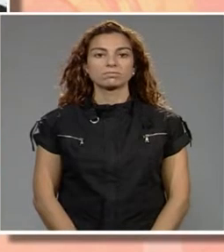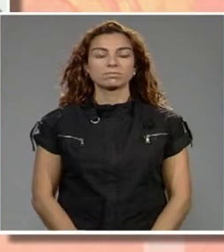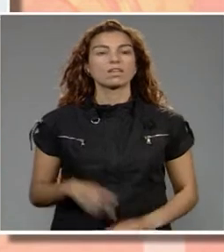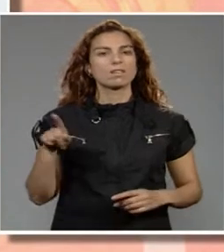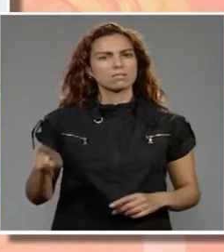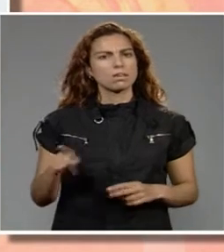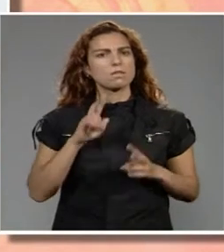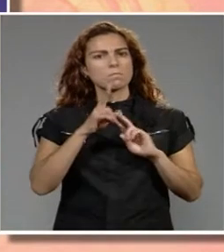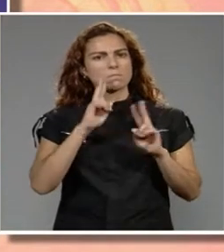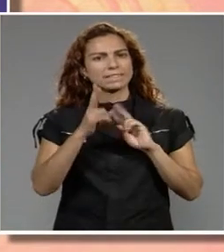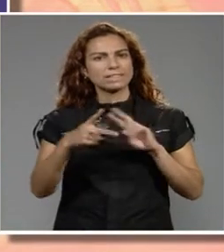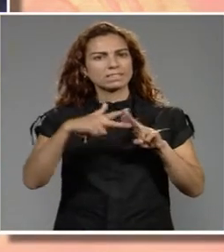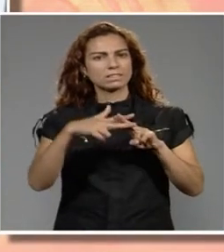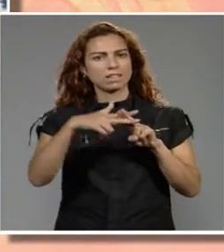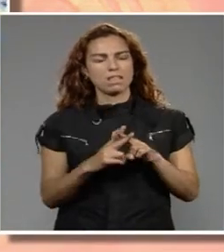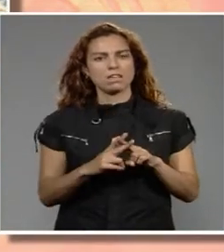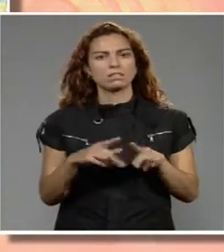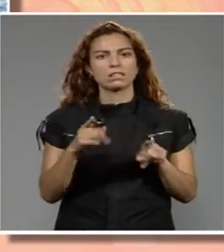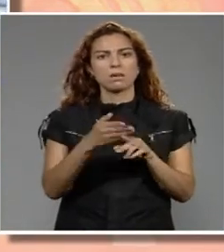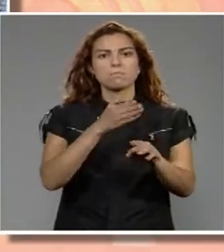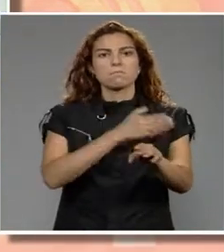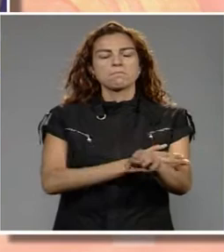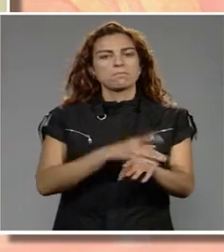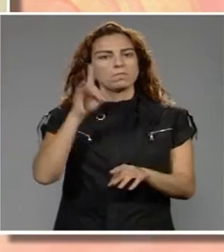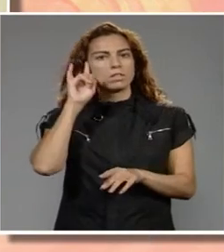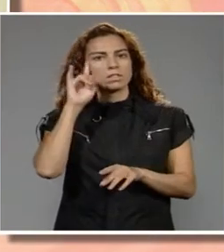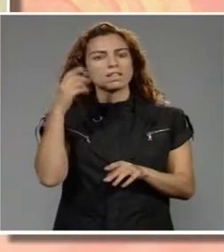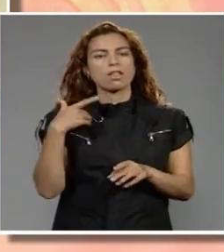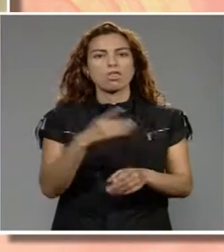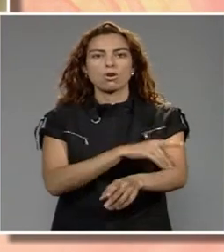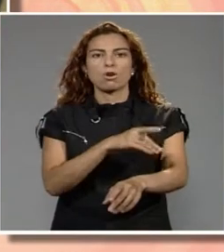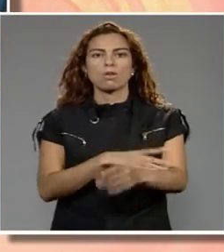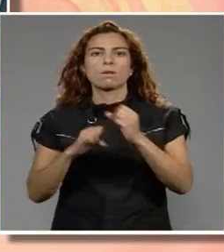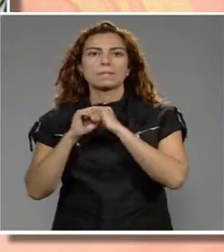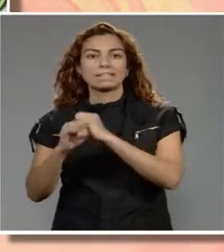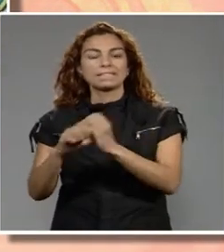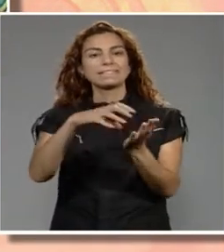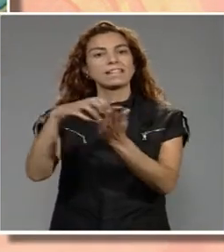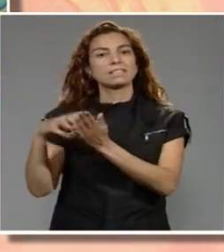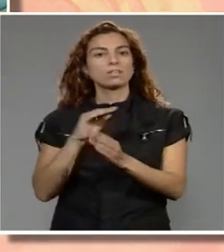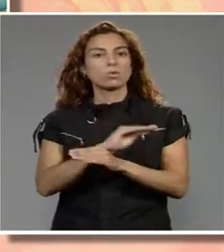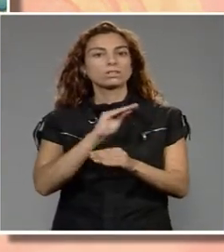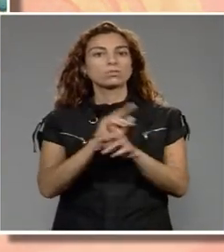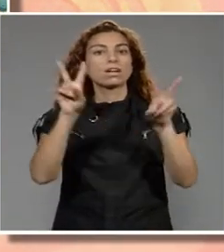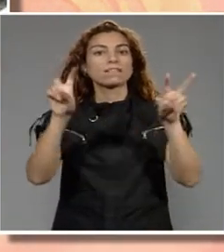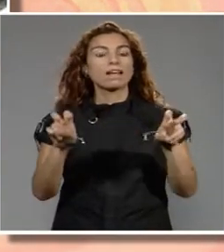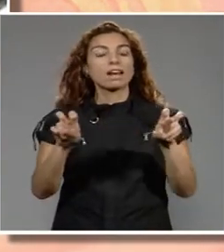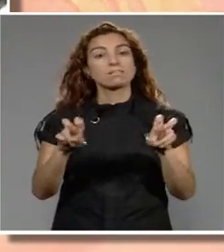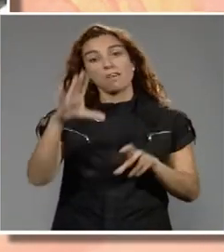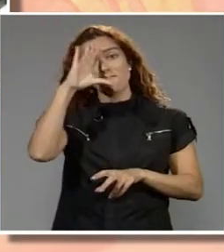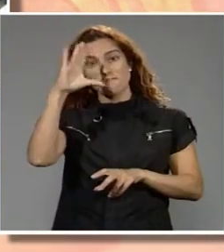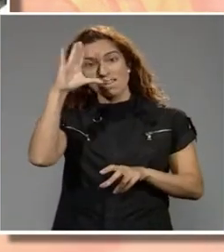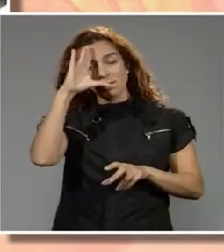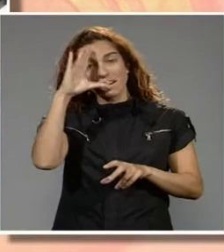Aquests són alguns dels missatges dels tallers de prevenció de drogodependències que tenen lloc als centres educatius d'Olot. Es presenta sota el títol Febre del